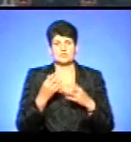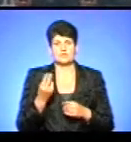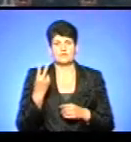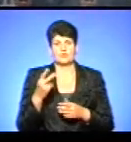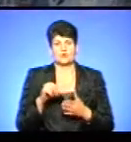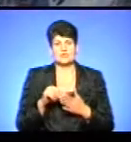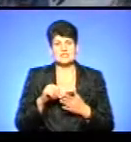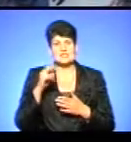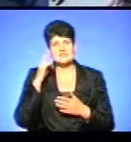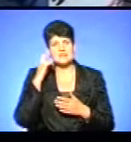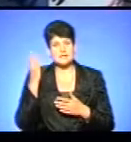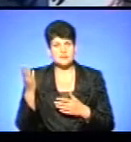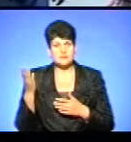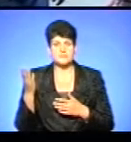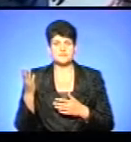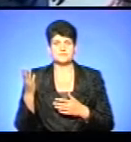учасників з Києва.